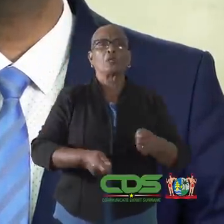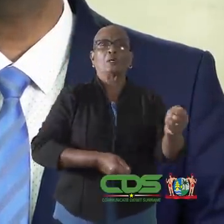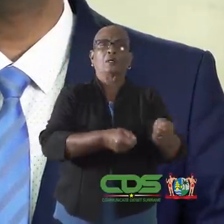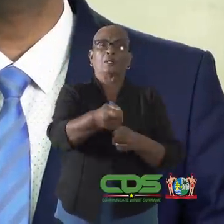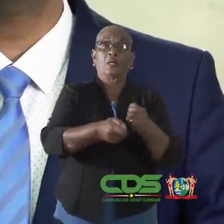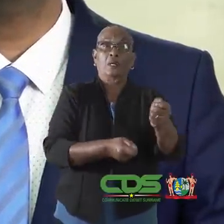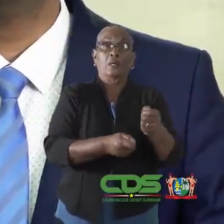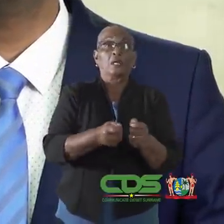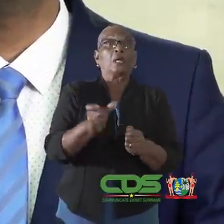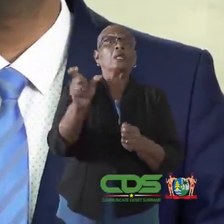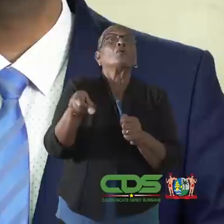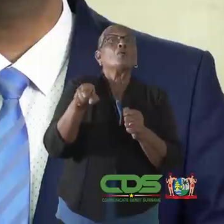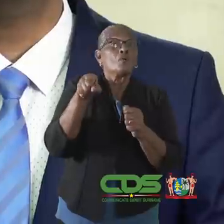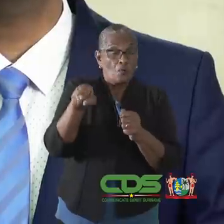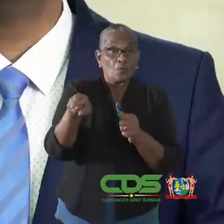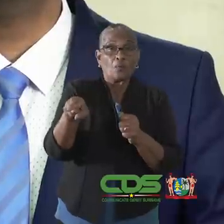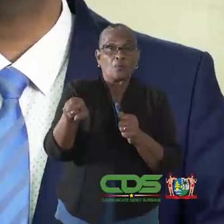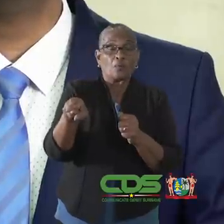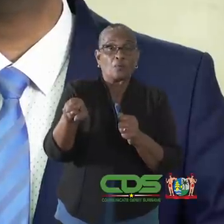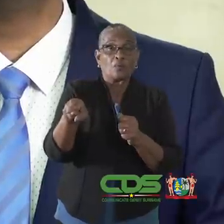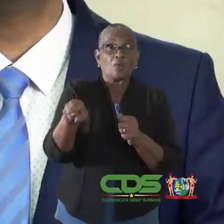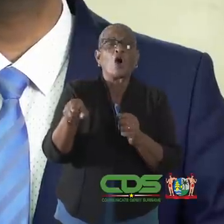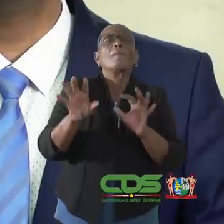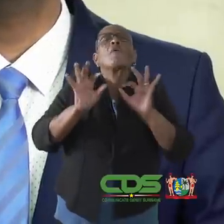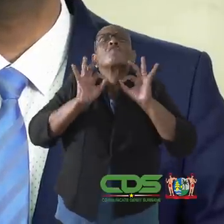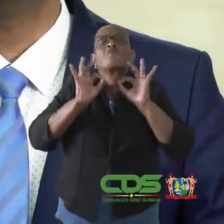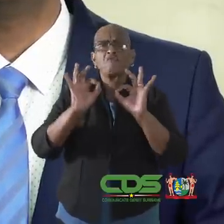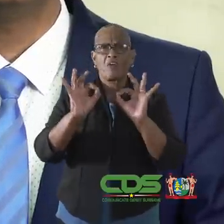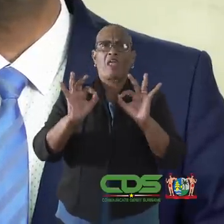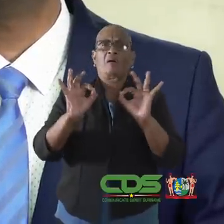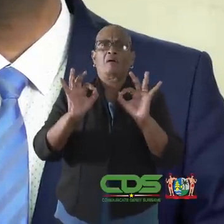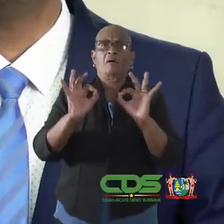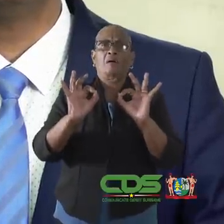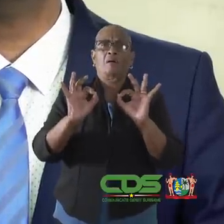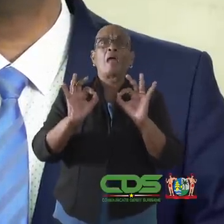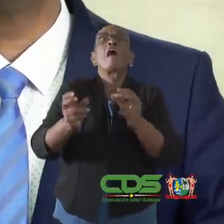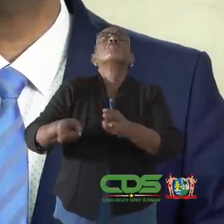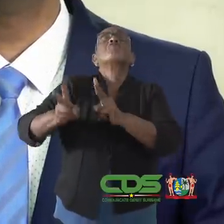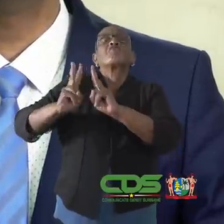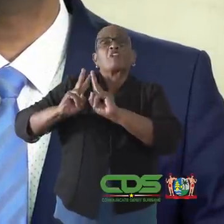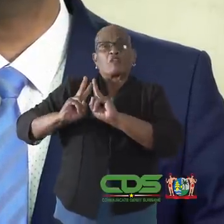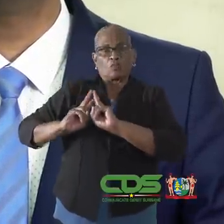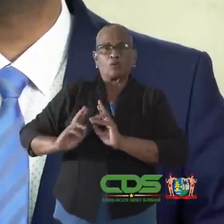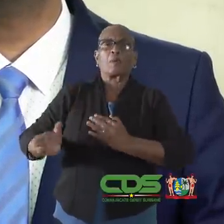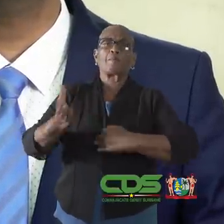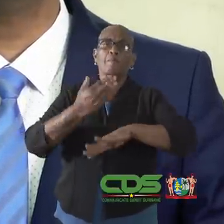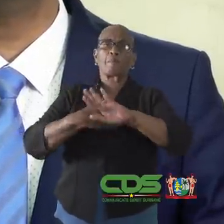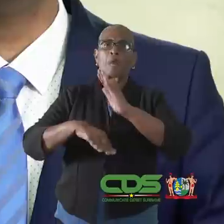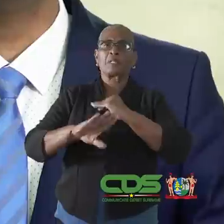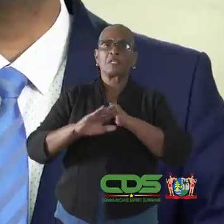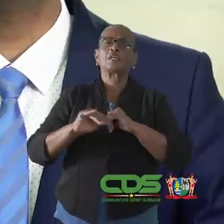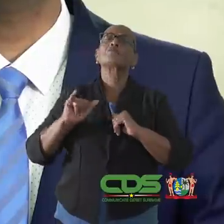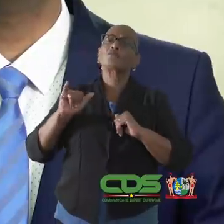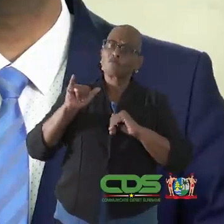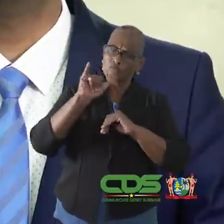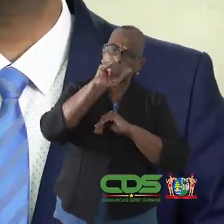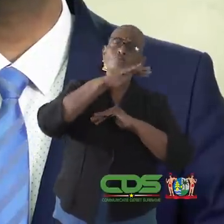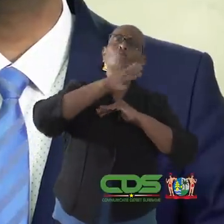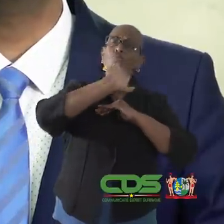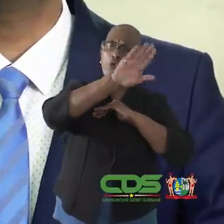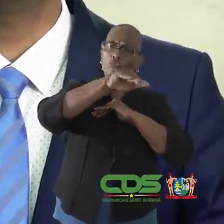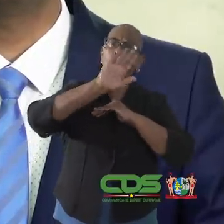duidelijk zijn dat de regering u in de gelegenheid wilt stellen om op een veilige, nog verantwoorde wijze